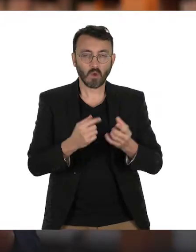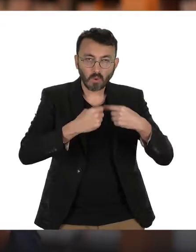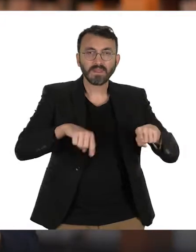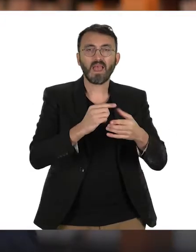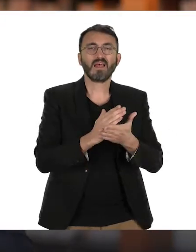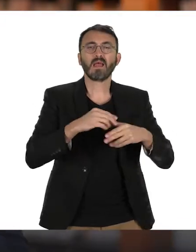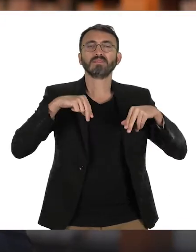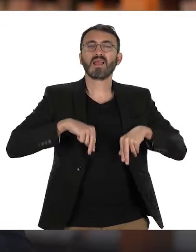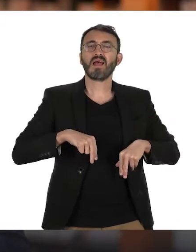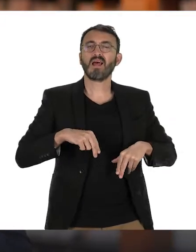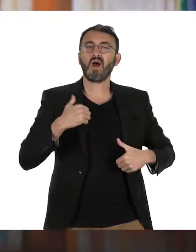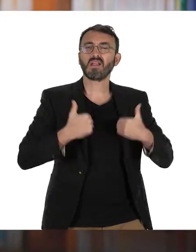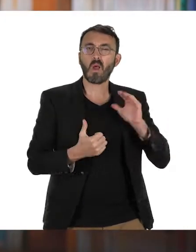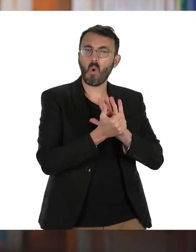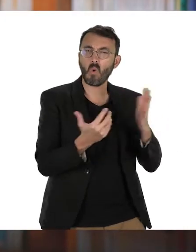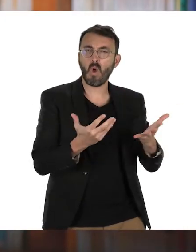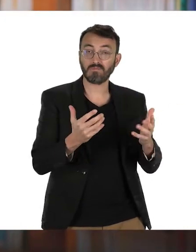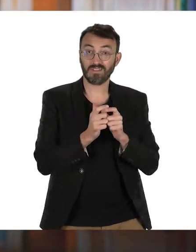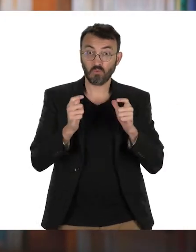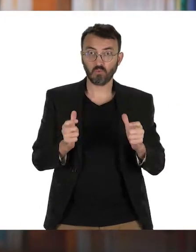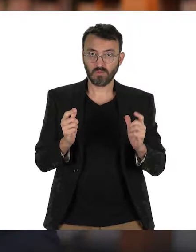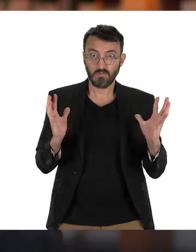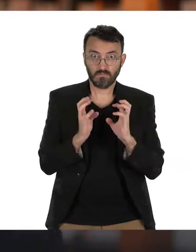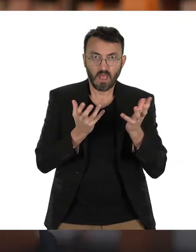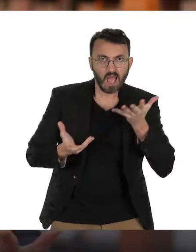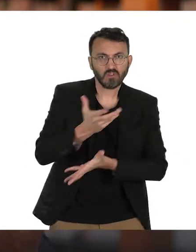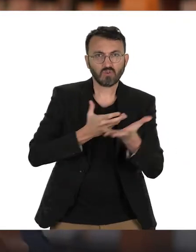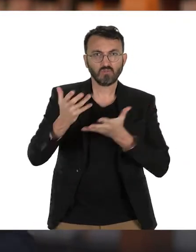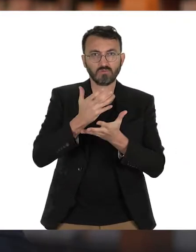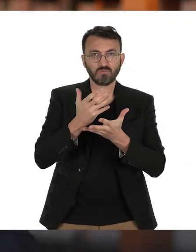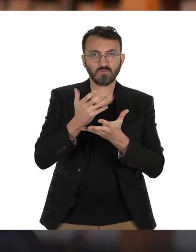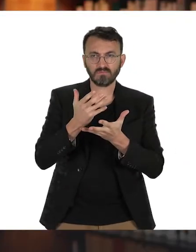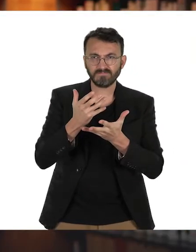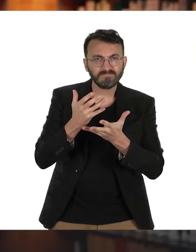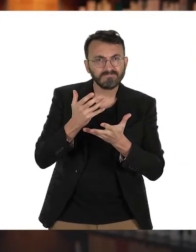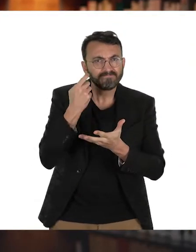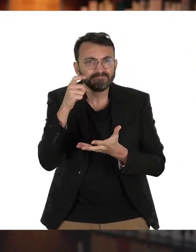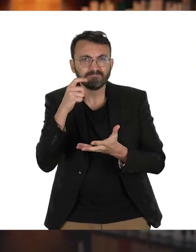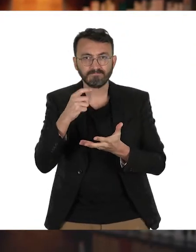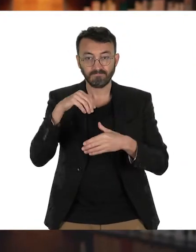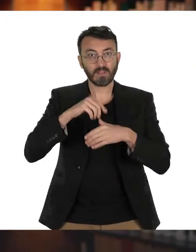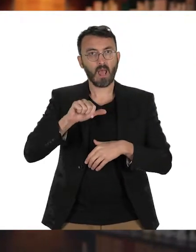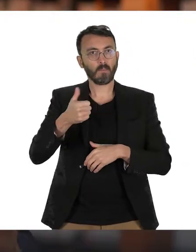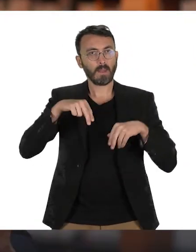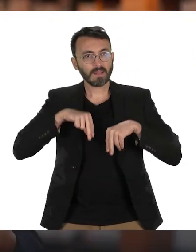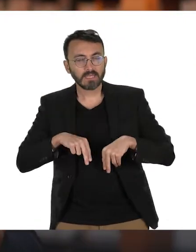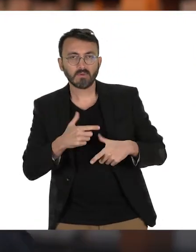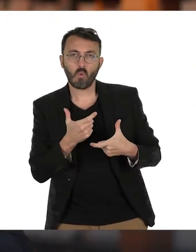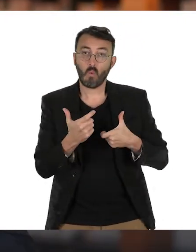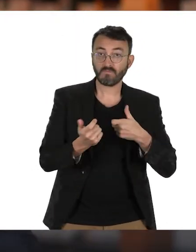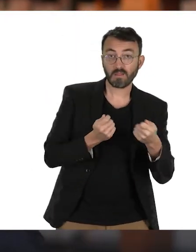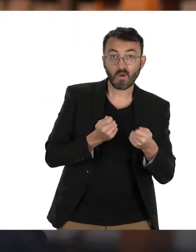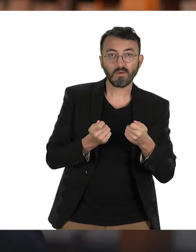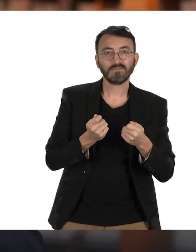Le Comité interministériel du handicap est une instance d'échange et de concertation autour de la Première ministre, de tout le